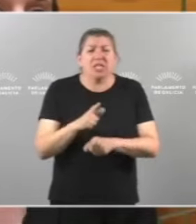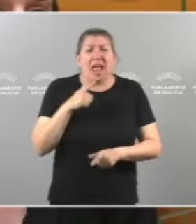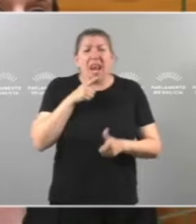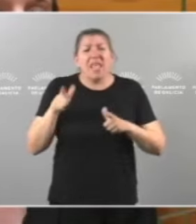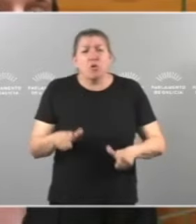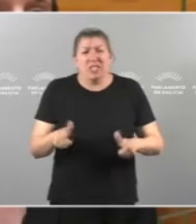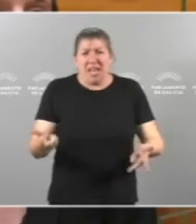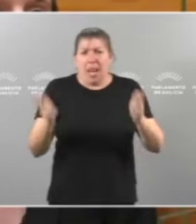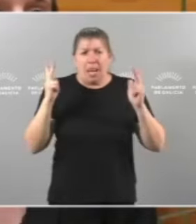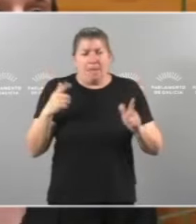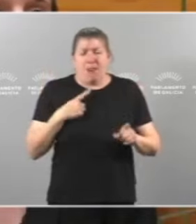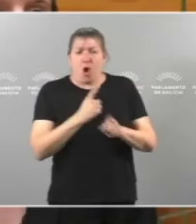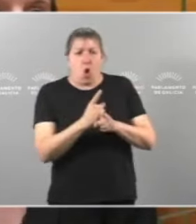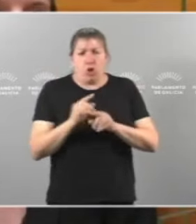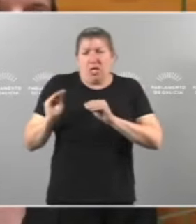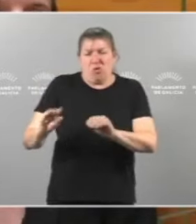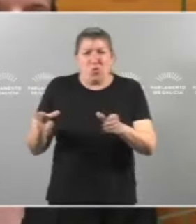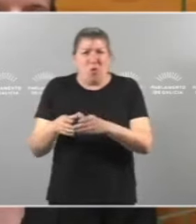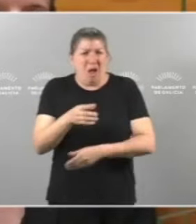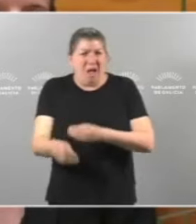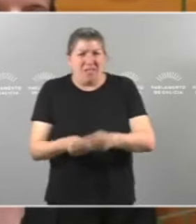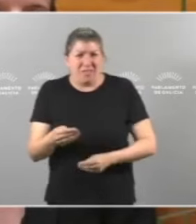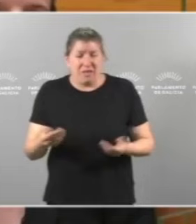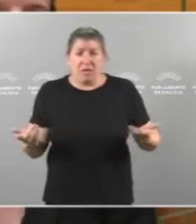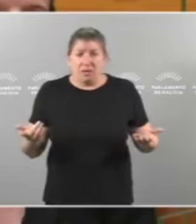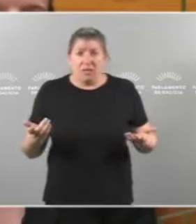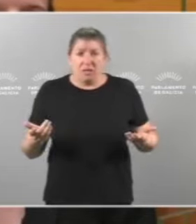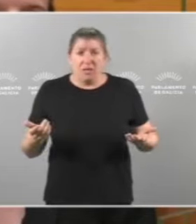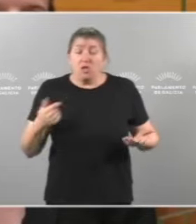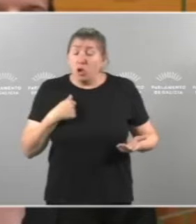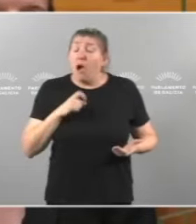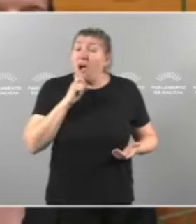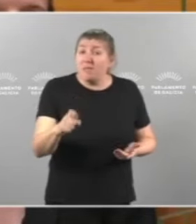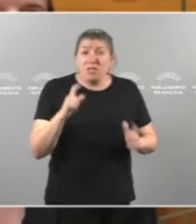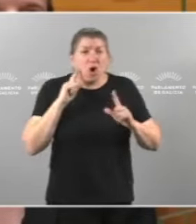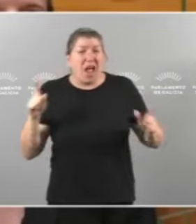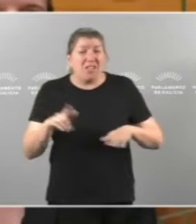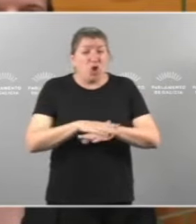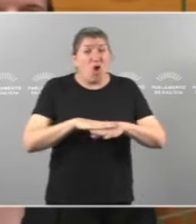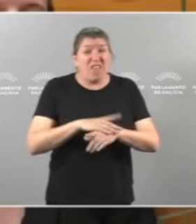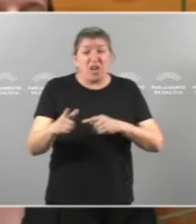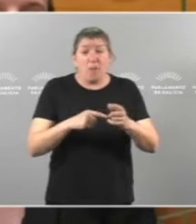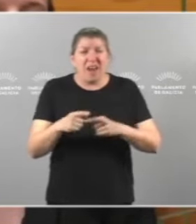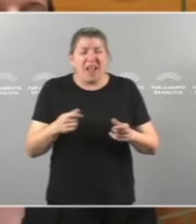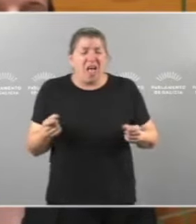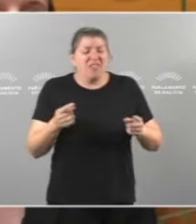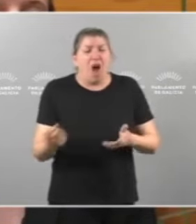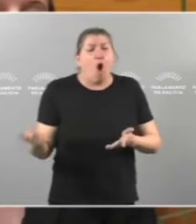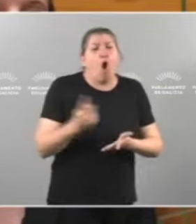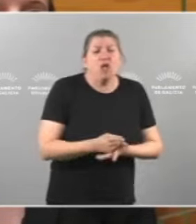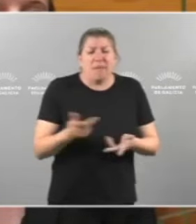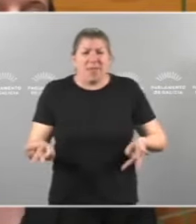podo decirlle que un goberno do BNGA devolveralle a oportunidade e a liberdade as novas eracións de